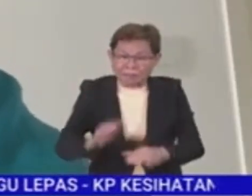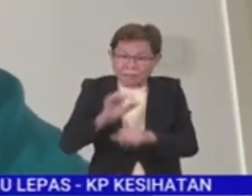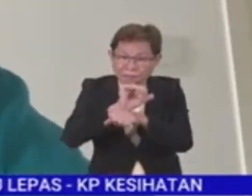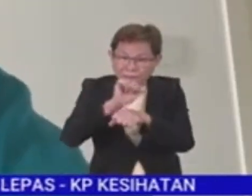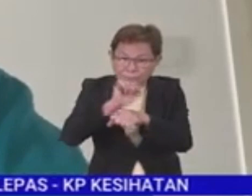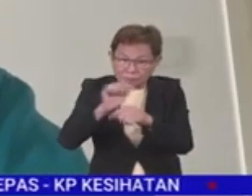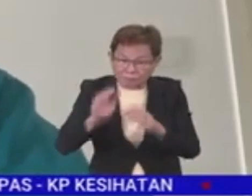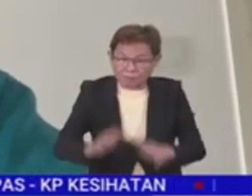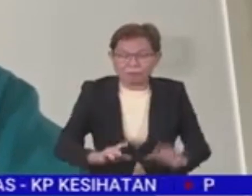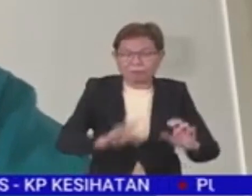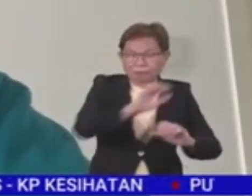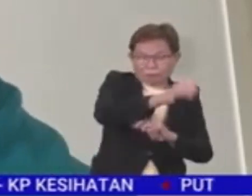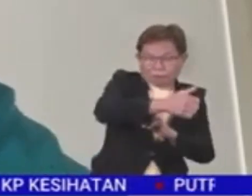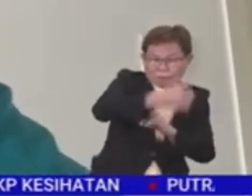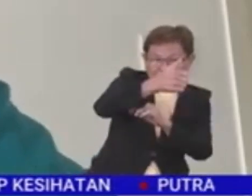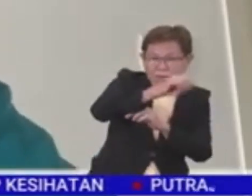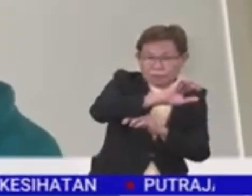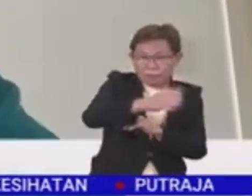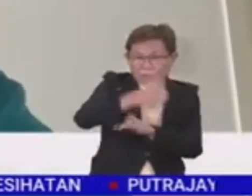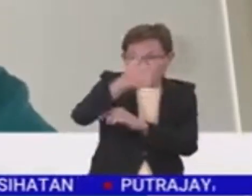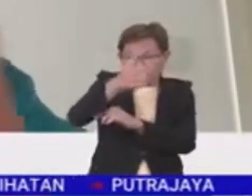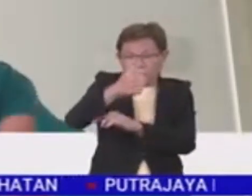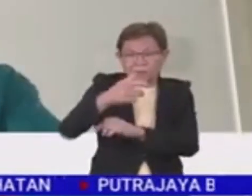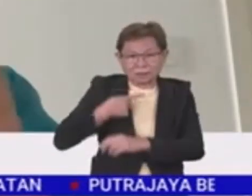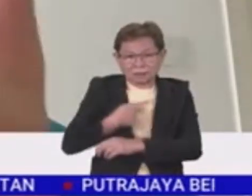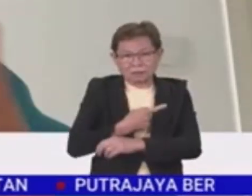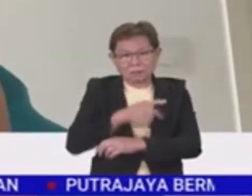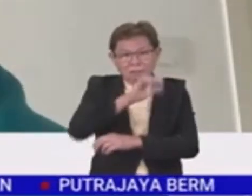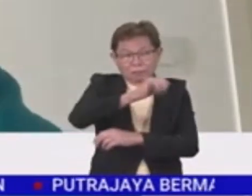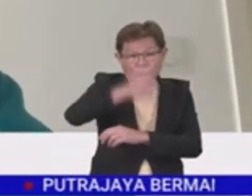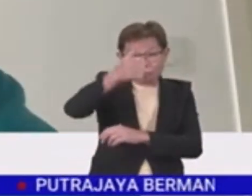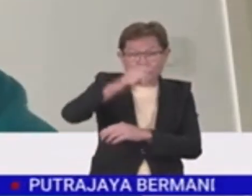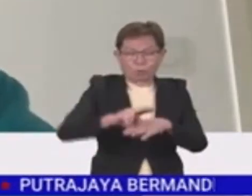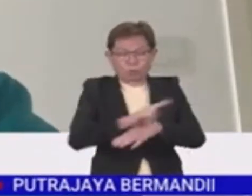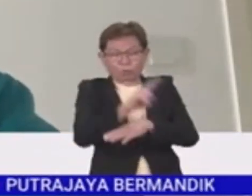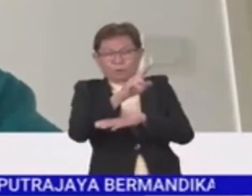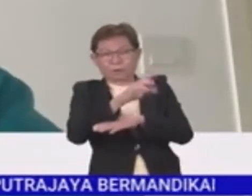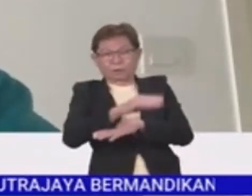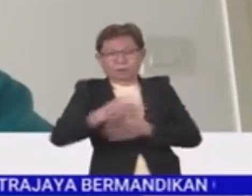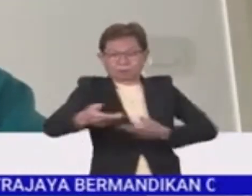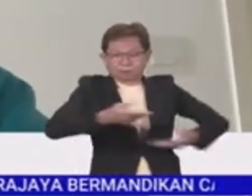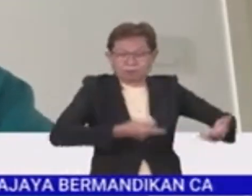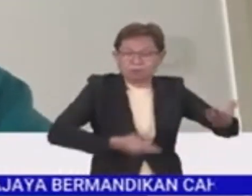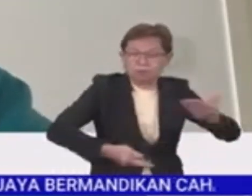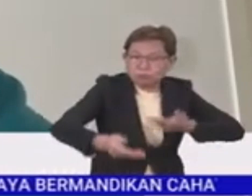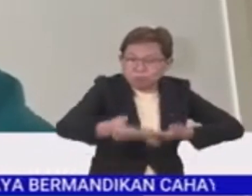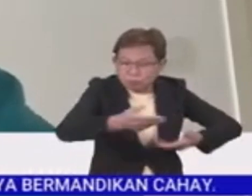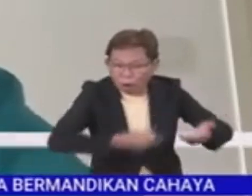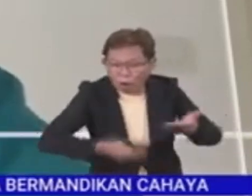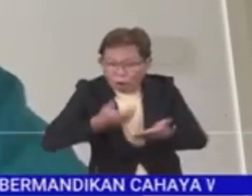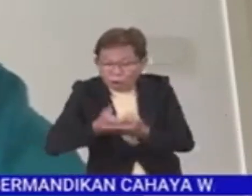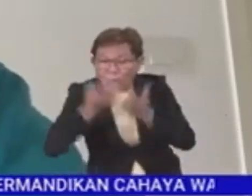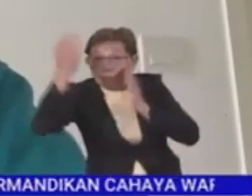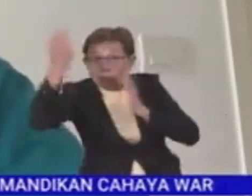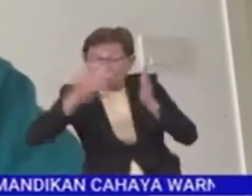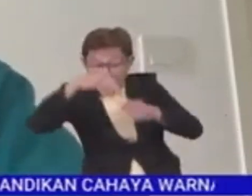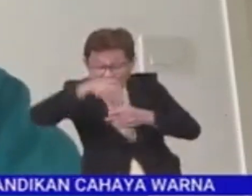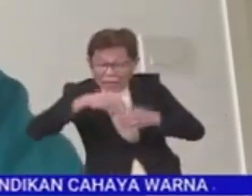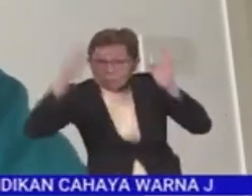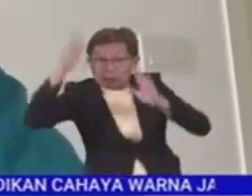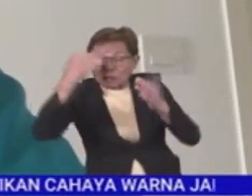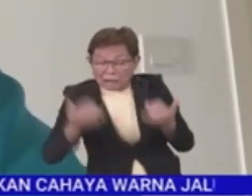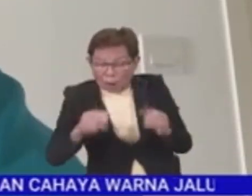Pertamanya kita melihat apabila kepenggunaan dan transaksi ekonomi domestik yang semakin